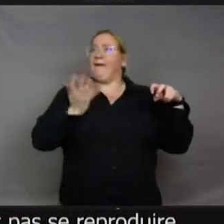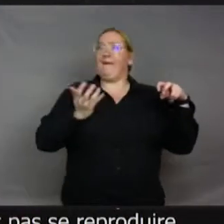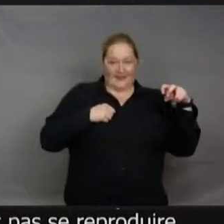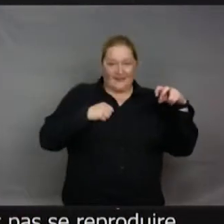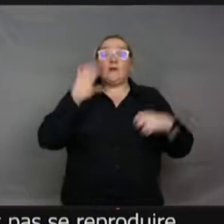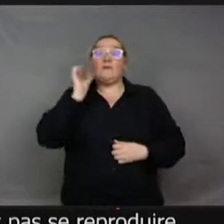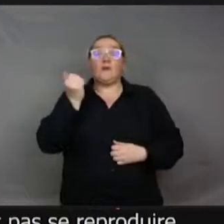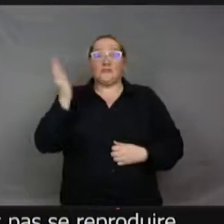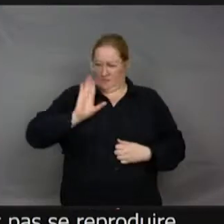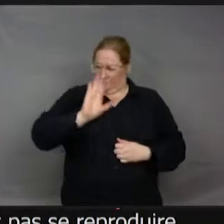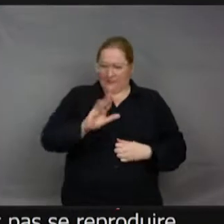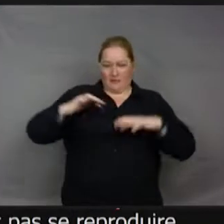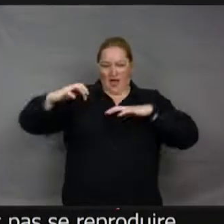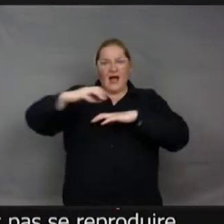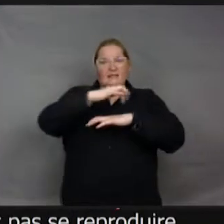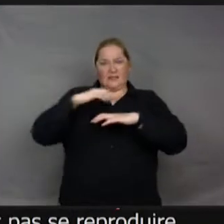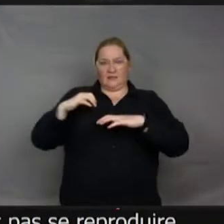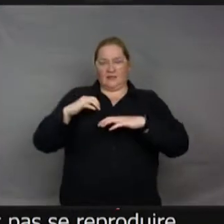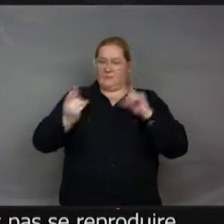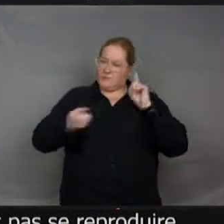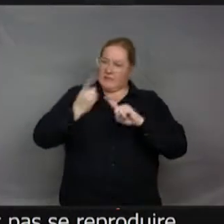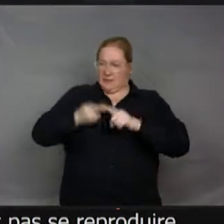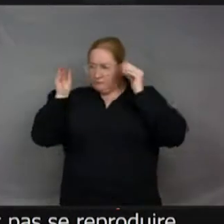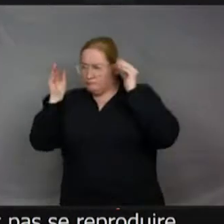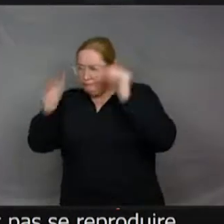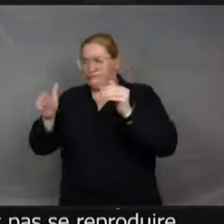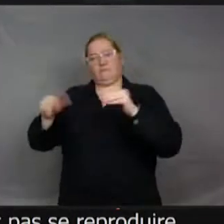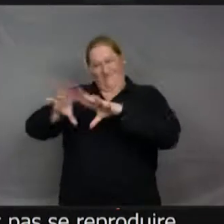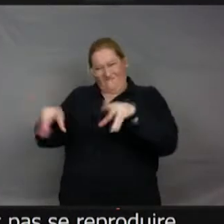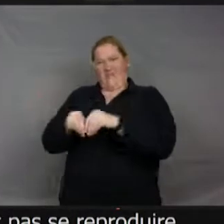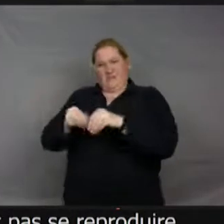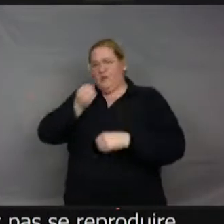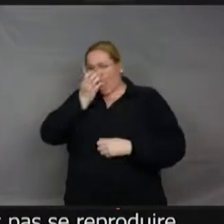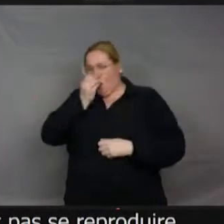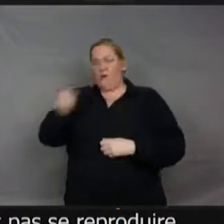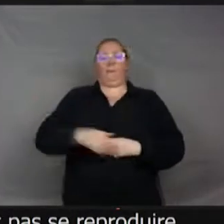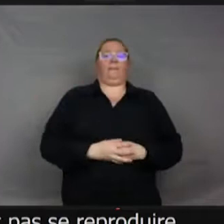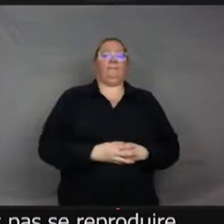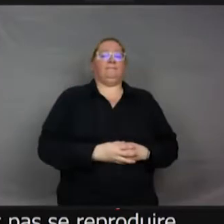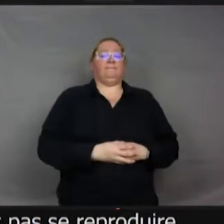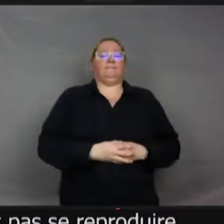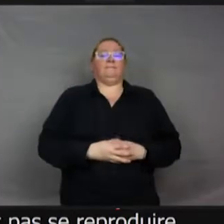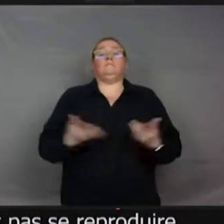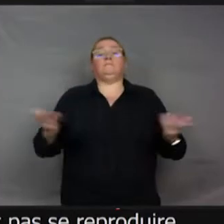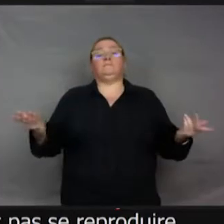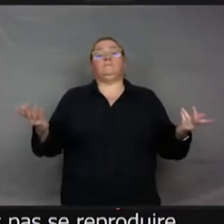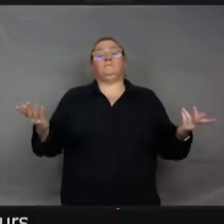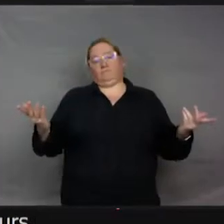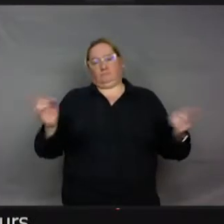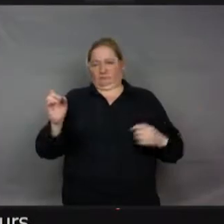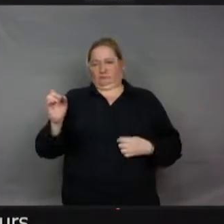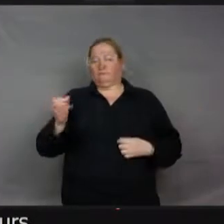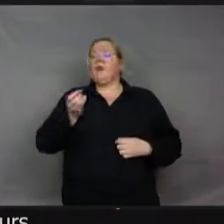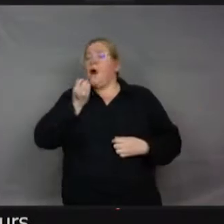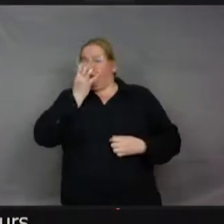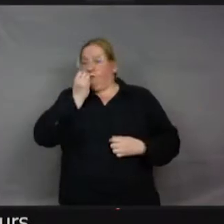sont spécialisés dans certaines fleurs, en Alors, ça, non, là, les fleurs essayent de séduire au max